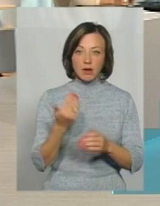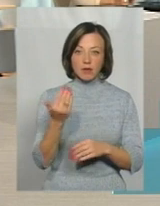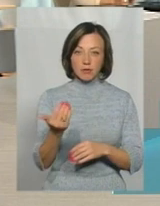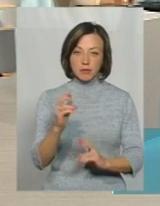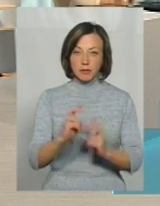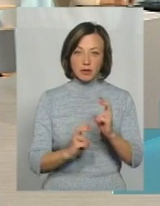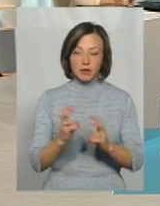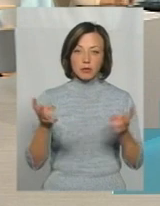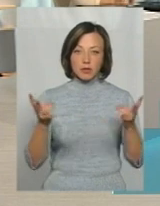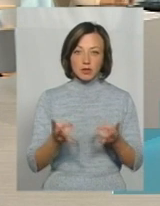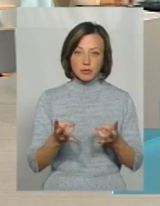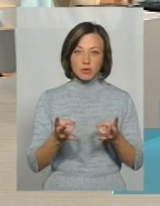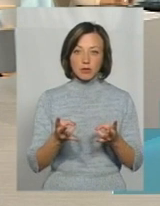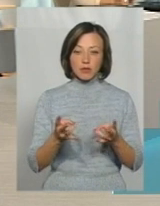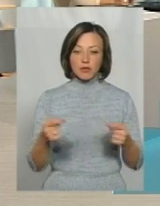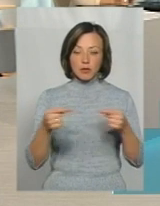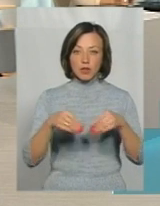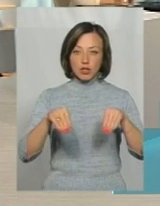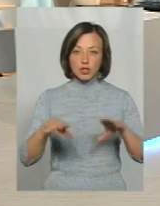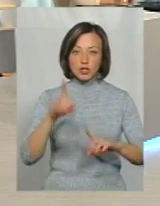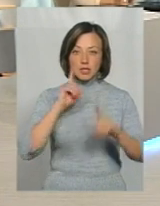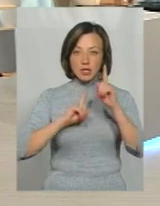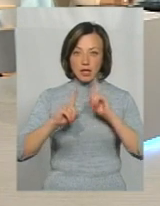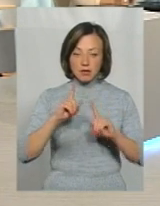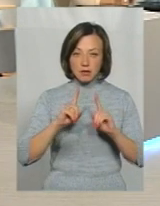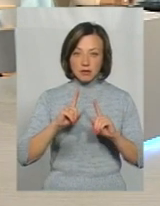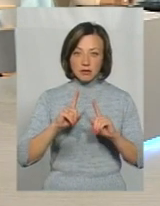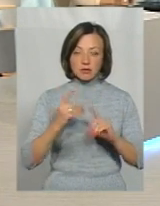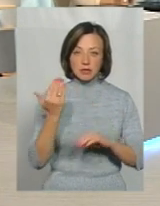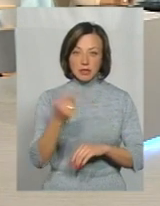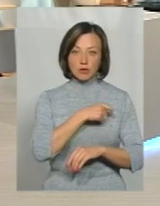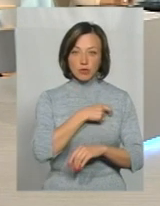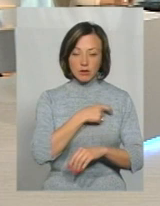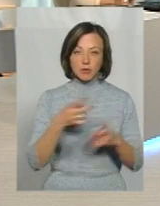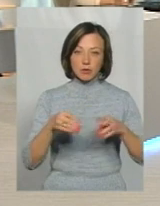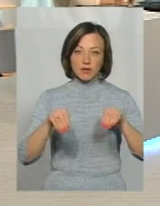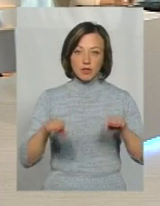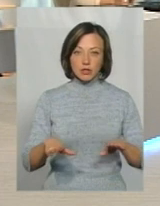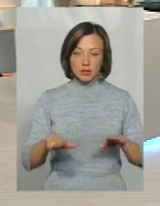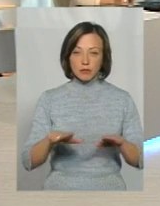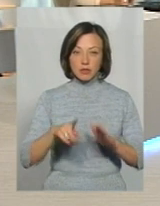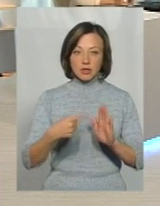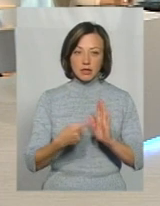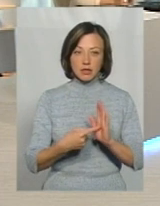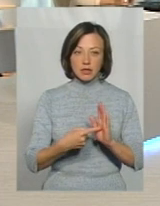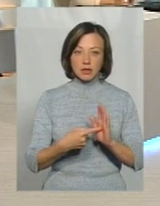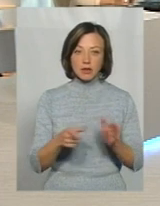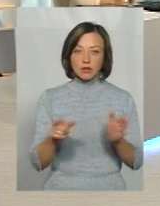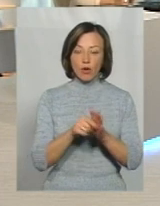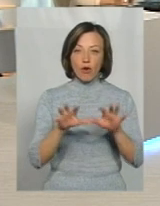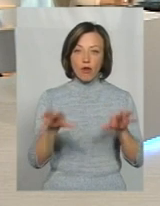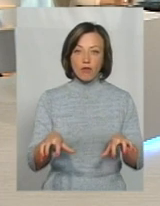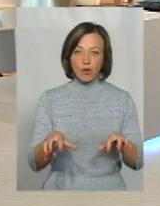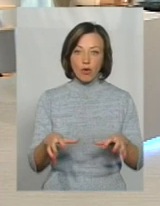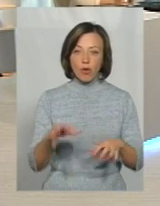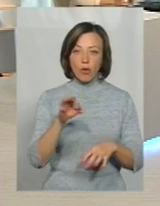підприємством. Для цього потрібно, щоб було відповідне рішення сесії селищної ради. Ну, дуже потрібно вирішити це питання, не знаю, з головою, напевно,